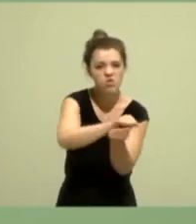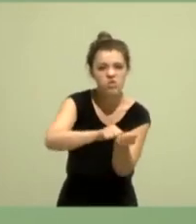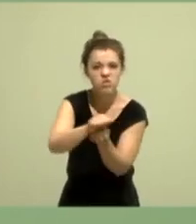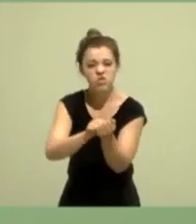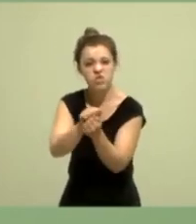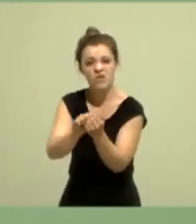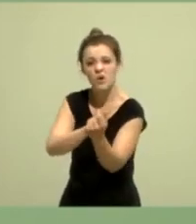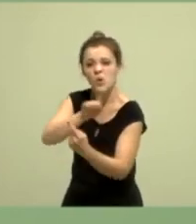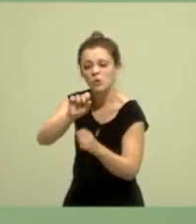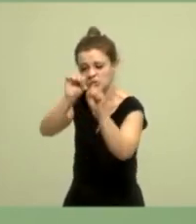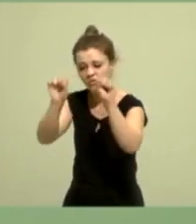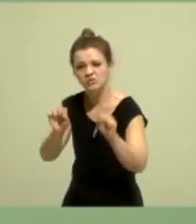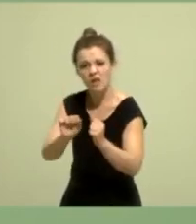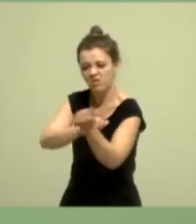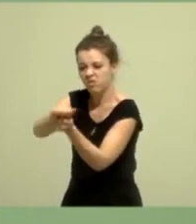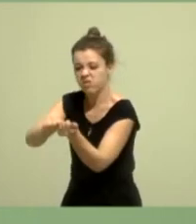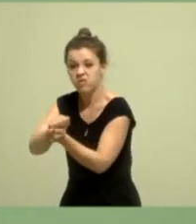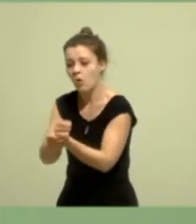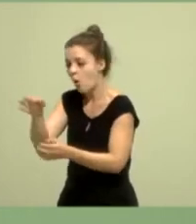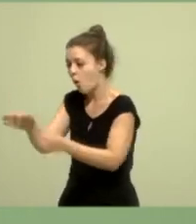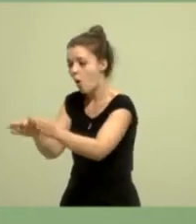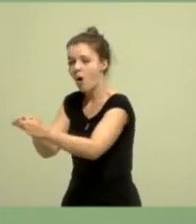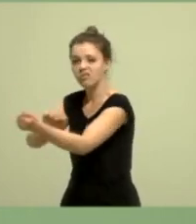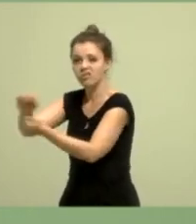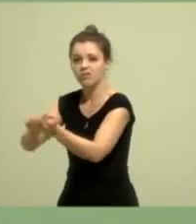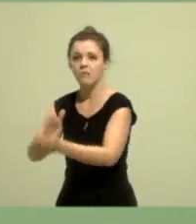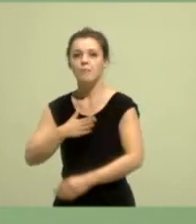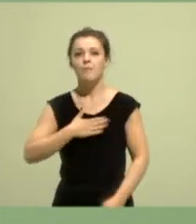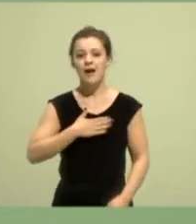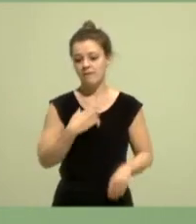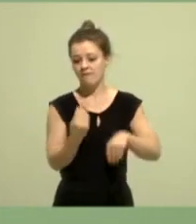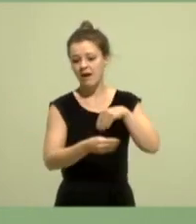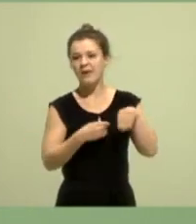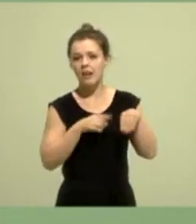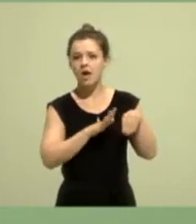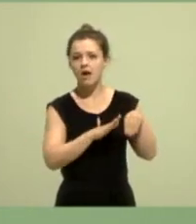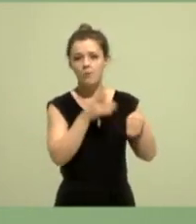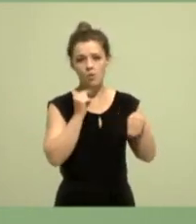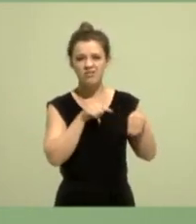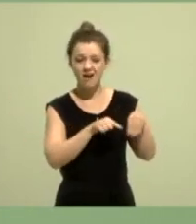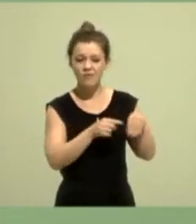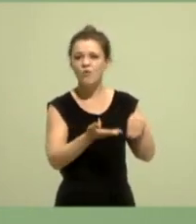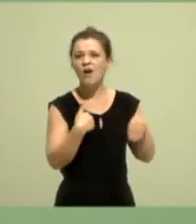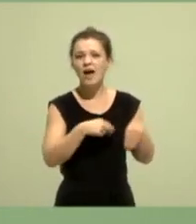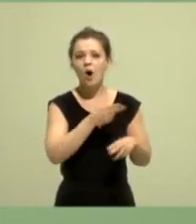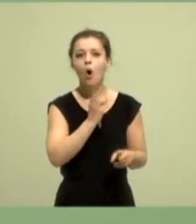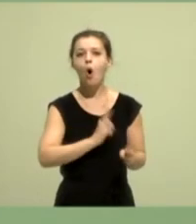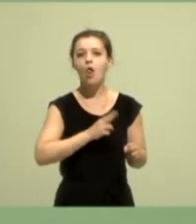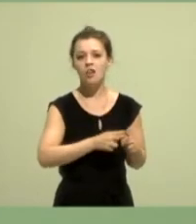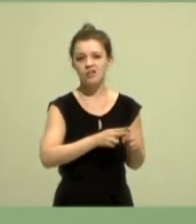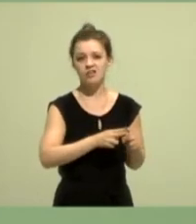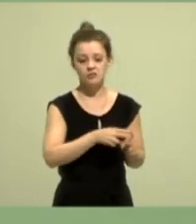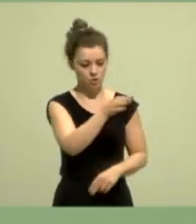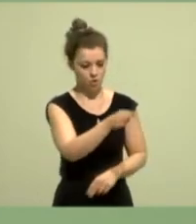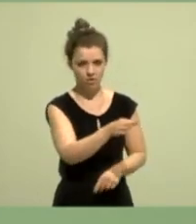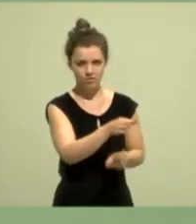Meine Familie mütterlicherseits kommt aus Holz. Wer diesen Ort auf einer Landkarte sucht, wird ihn nicht mehr finden.